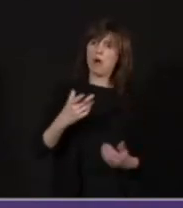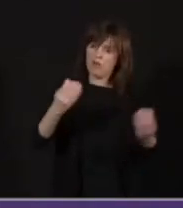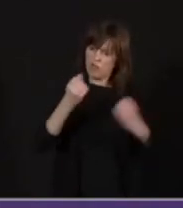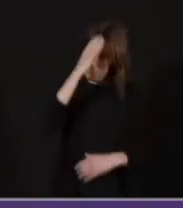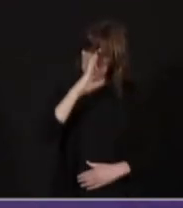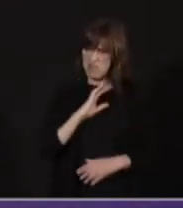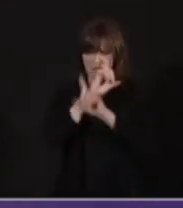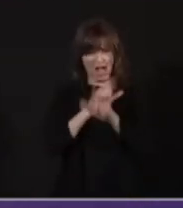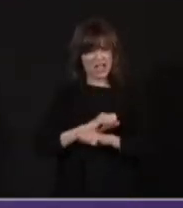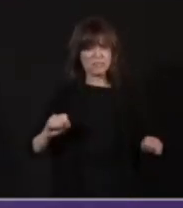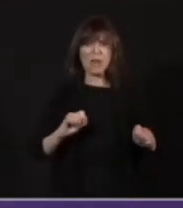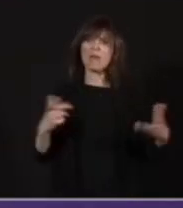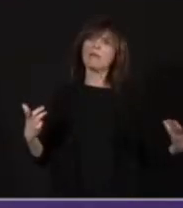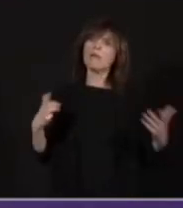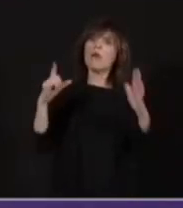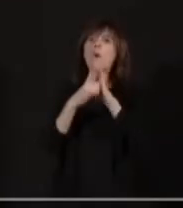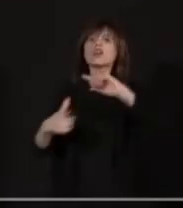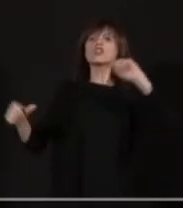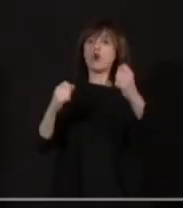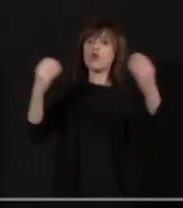respect et à des réformes heureuses. Merci beaucoup Barbara.